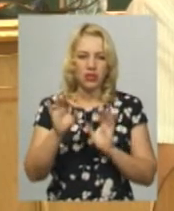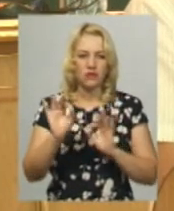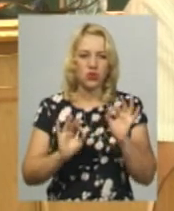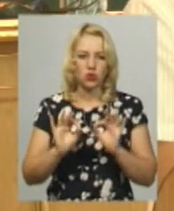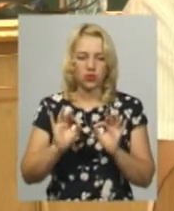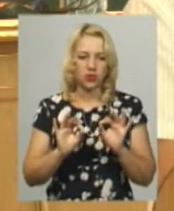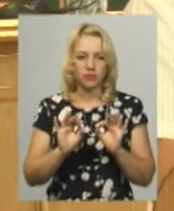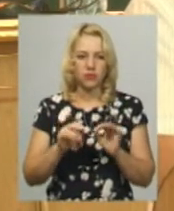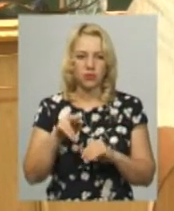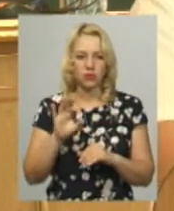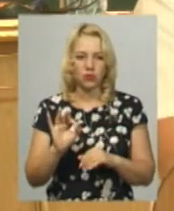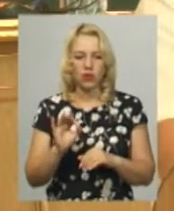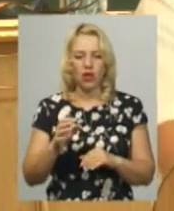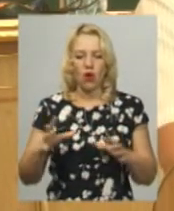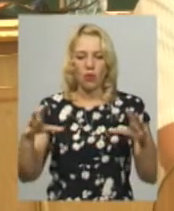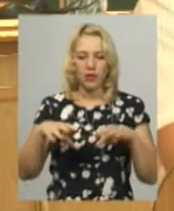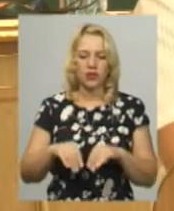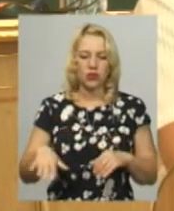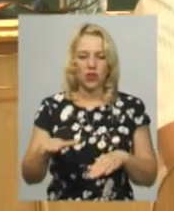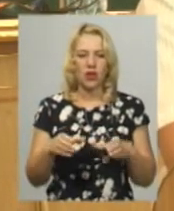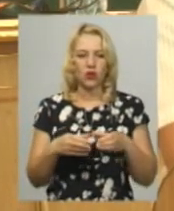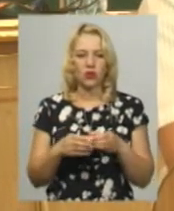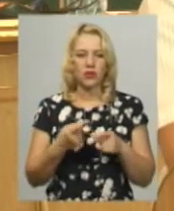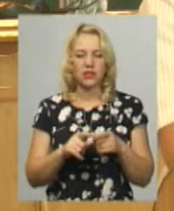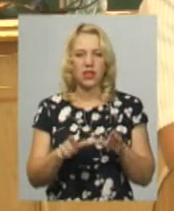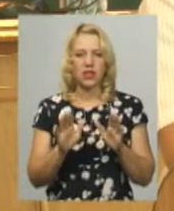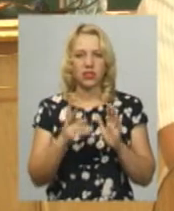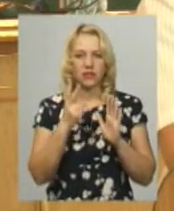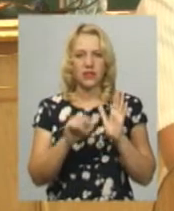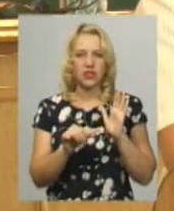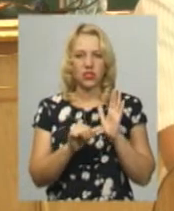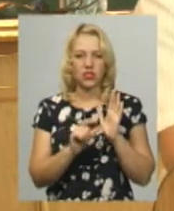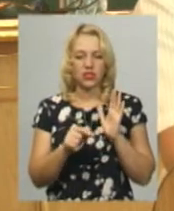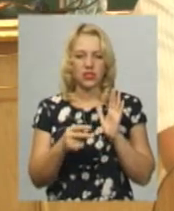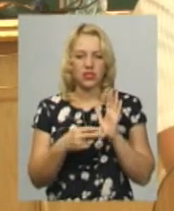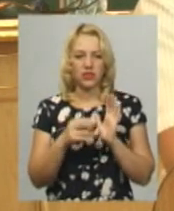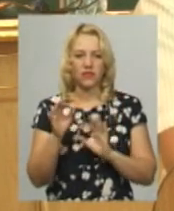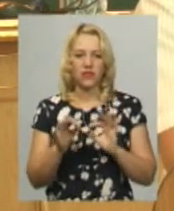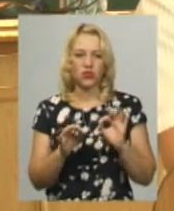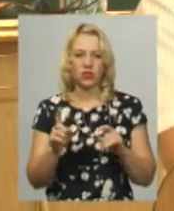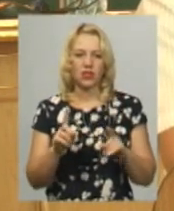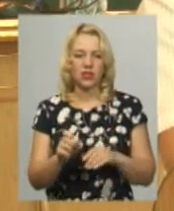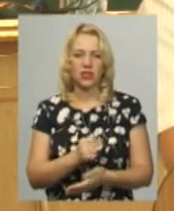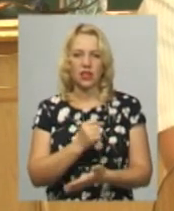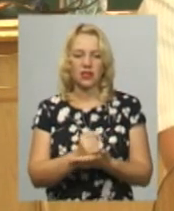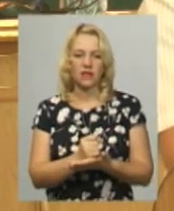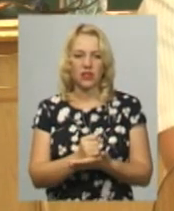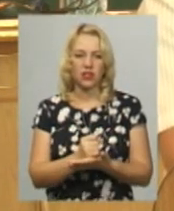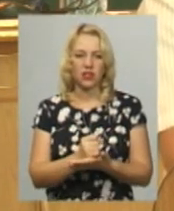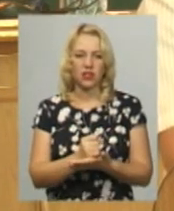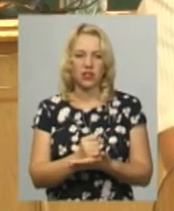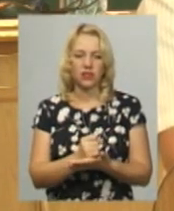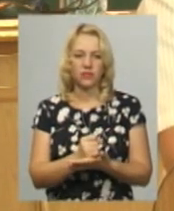По об'єдній територіальній громадах це лише 26,7% від завершених номенклатур,